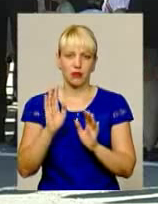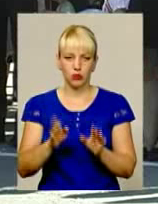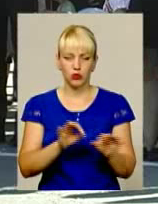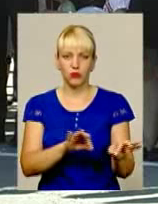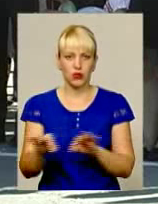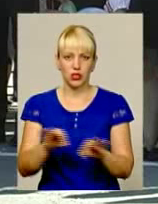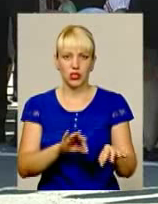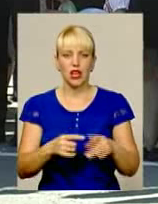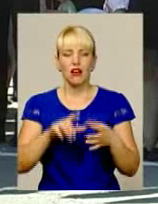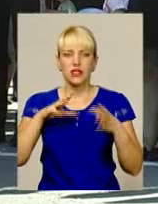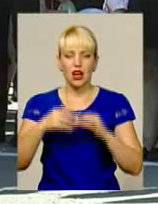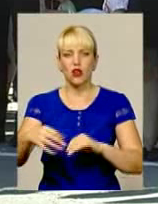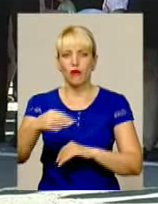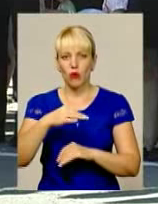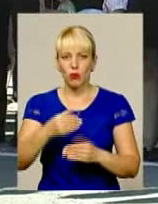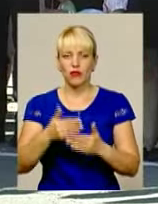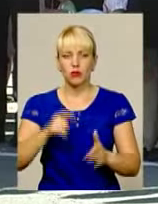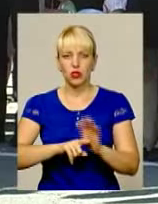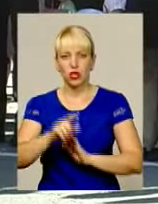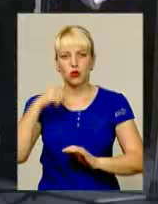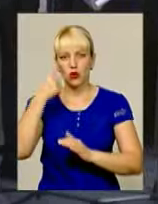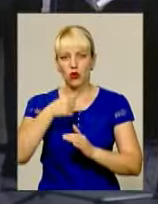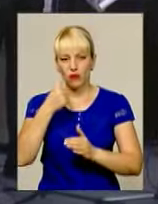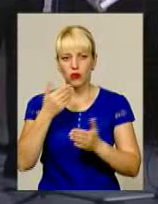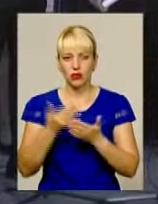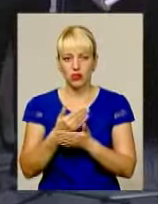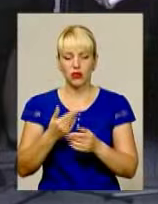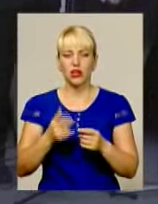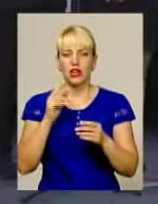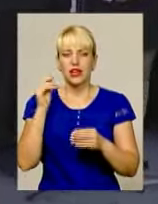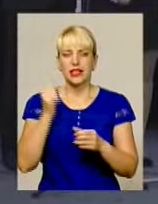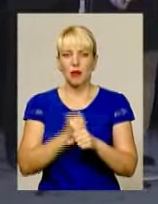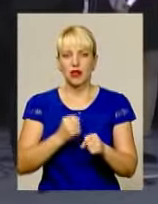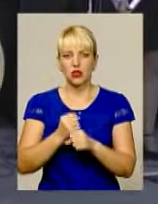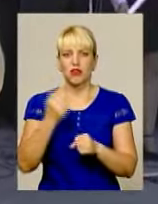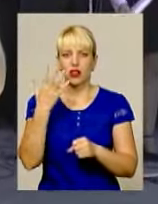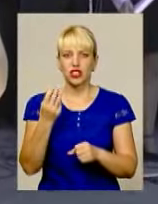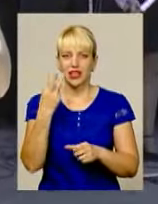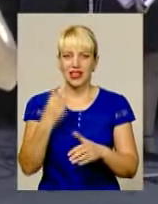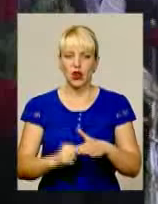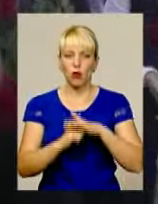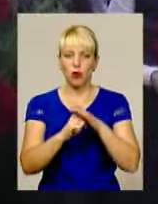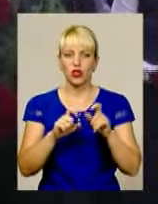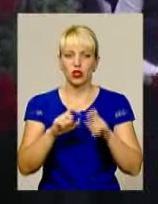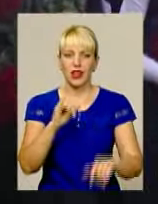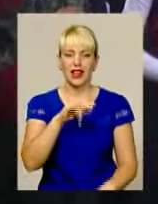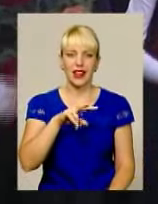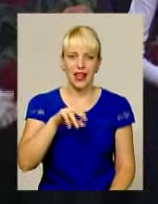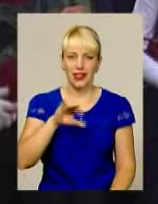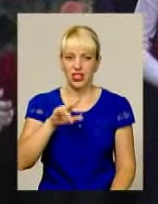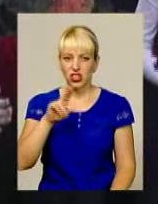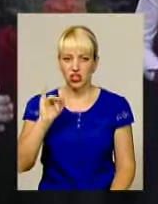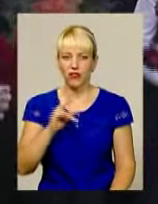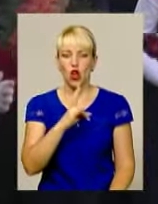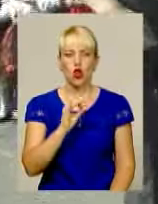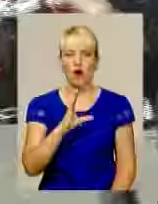Загалом в області з початком нового навчального року запрацювали ще три опорні школи – у Литичеві, Зяславі та Новоселиці